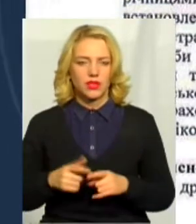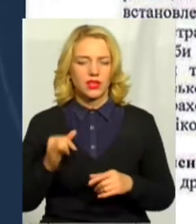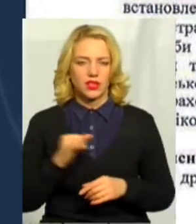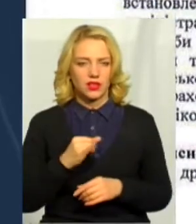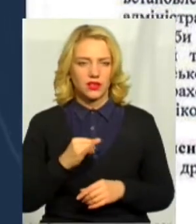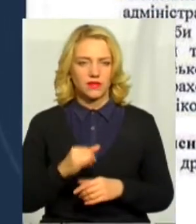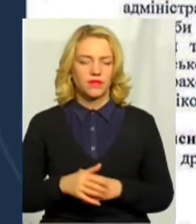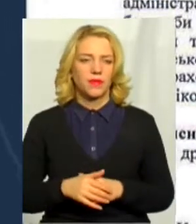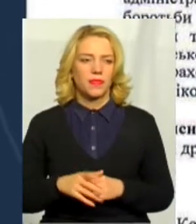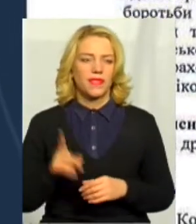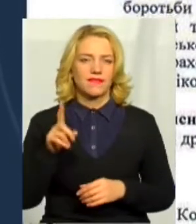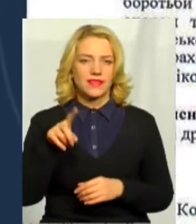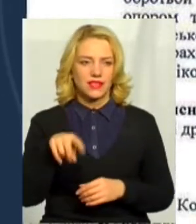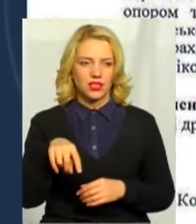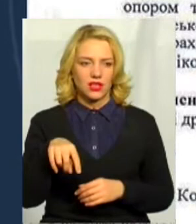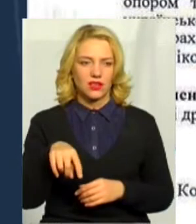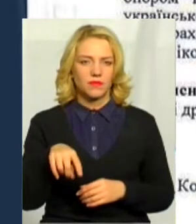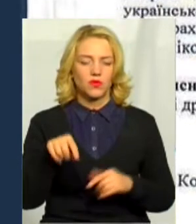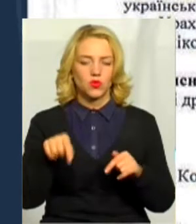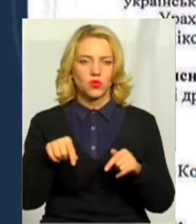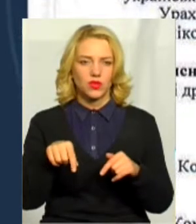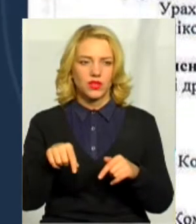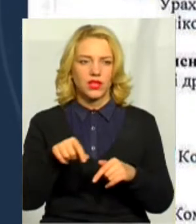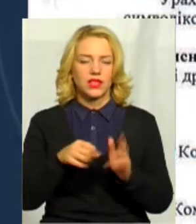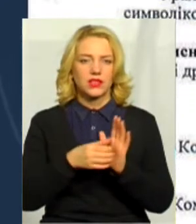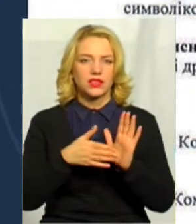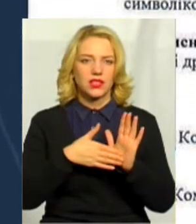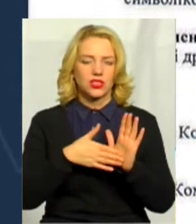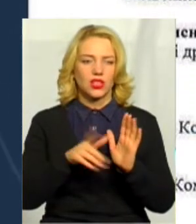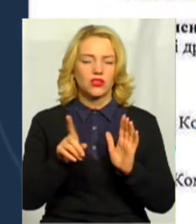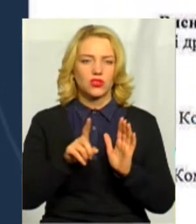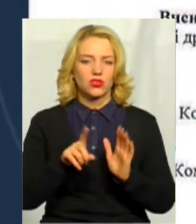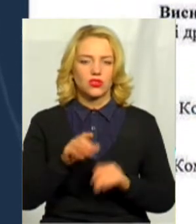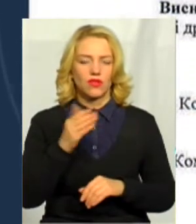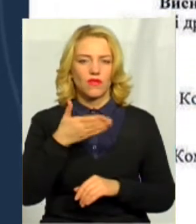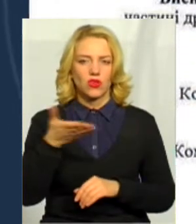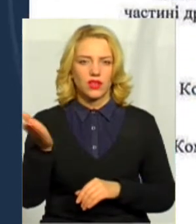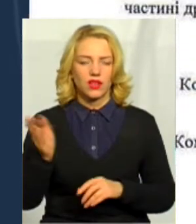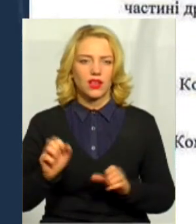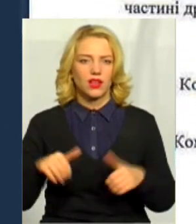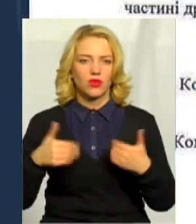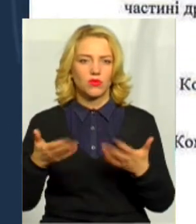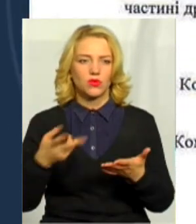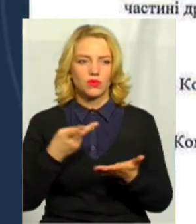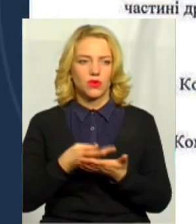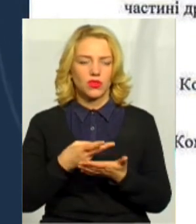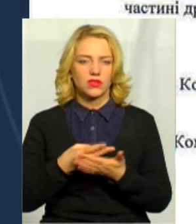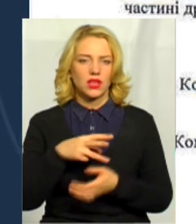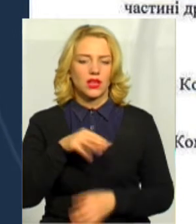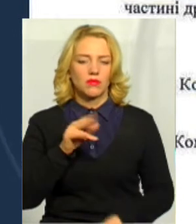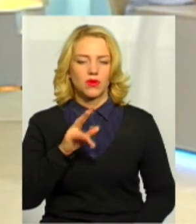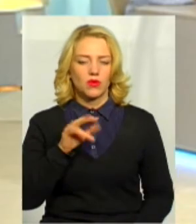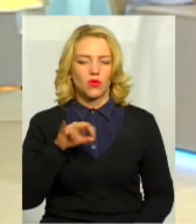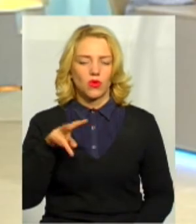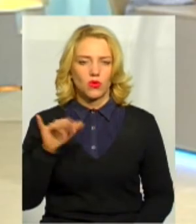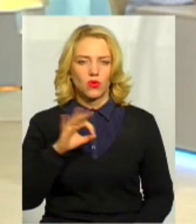і все ж таки тут же зазначають, що вони рекомендують показувати Миколу Островського